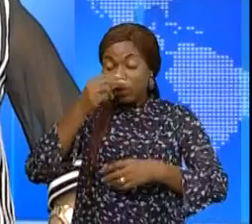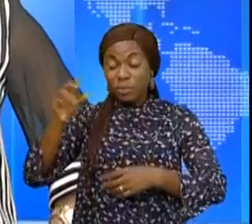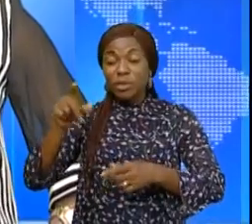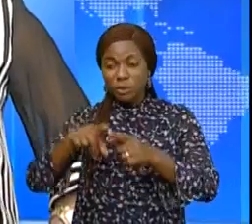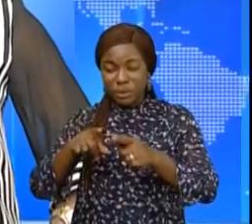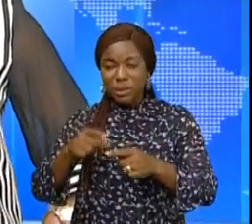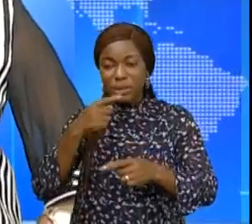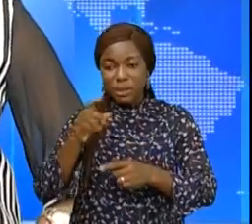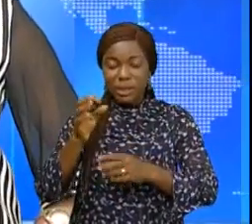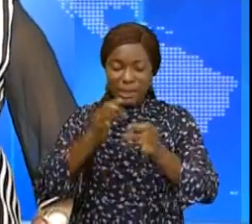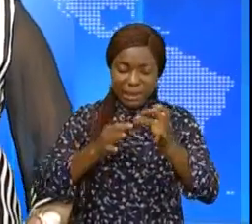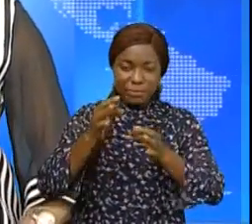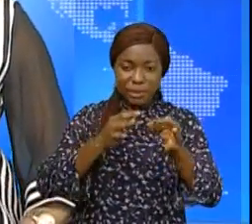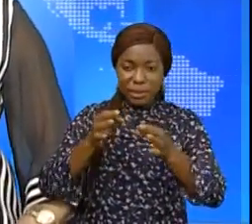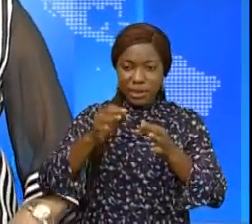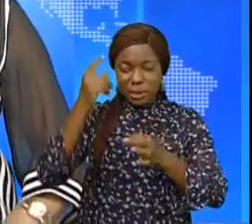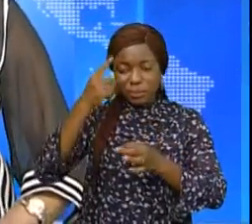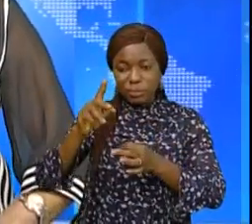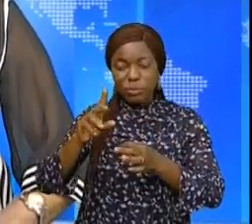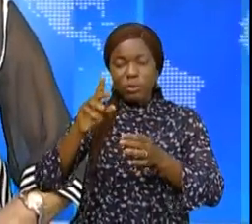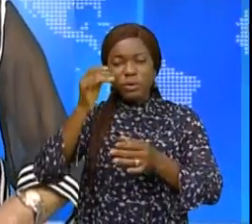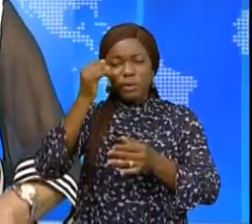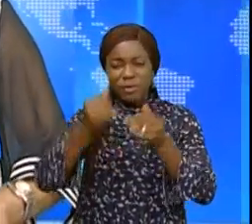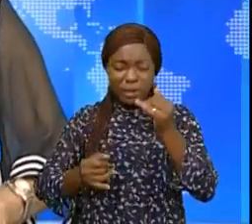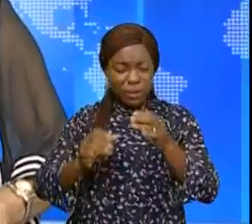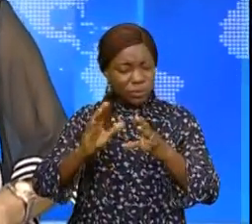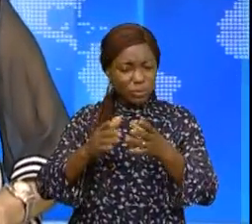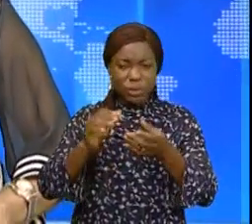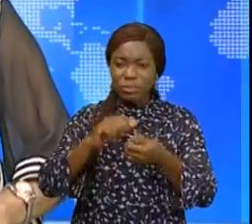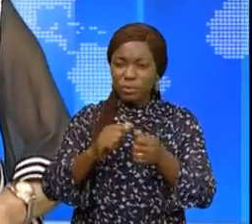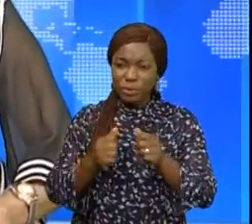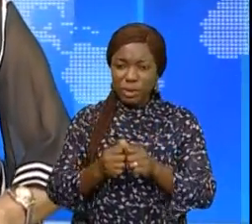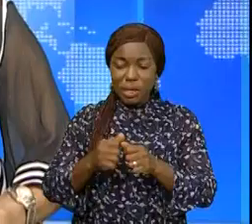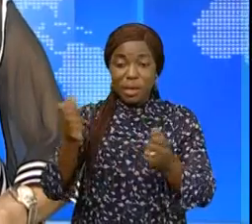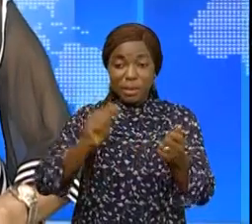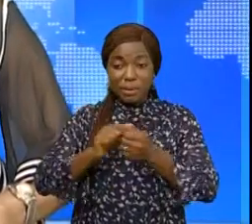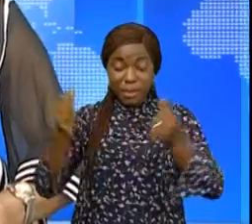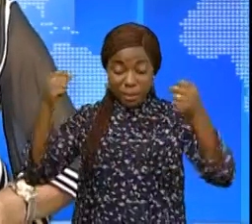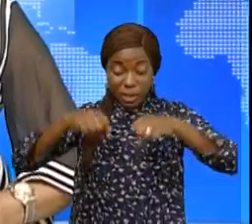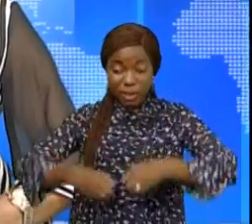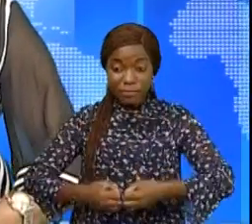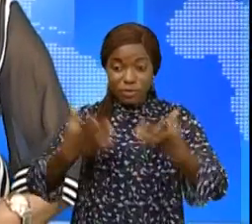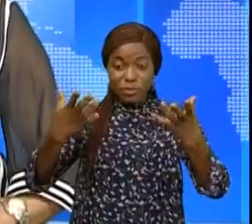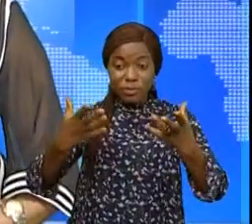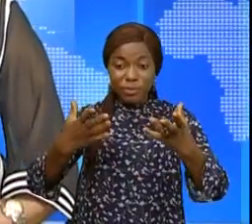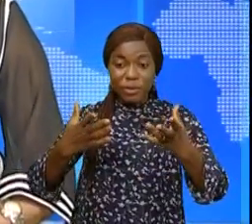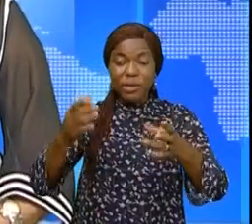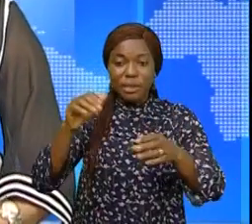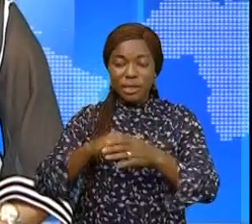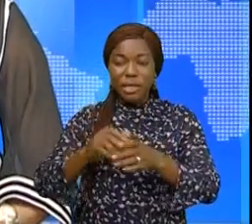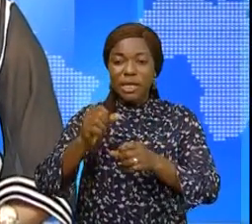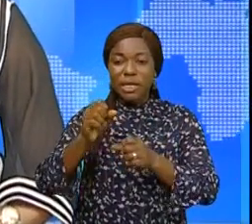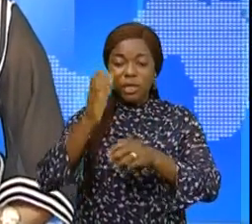mesures prises par le gouvernement pour gérer cette situation déplorable causée par l'éruption volcanique.'était au cours d'une